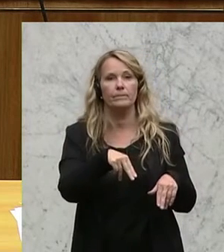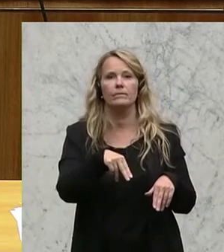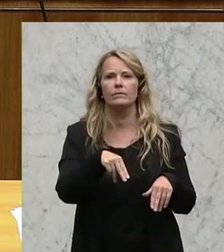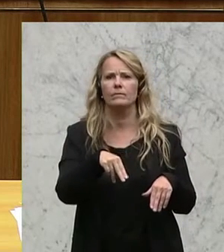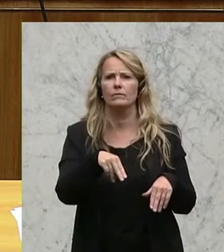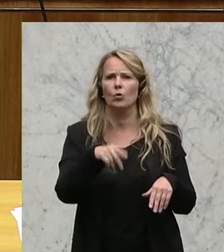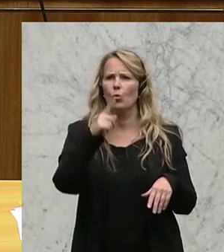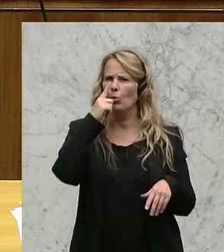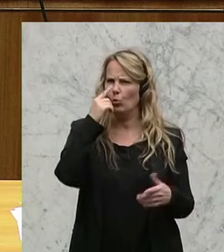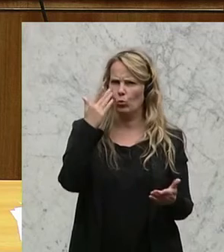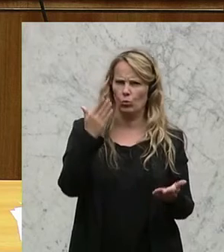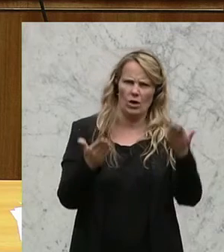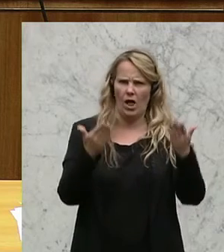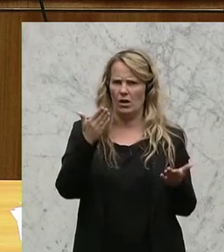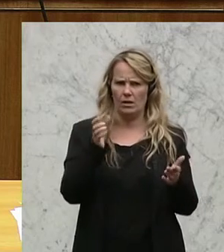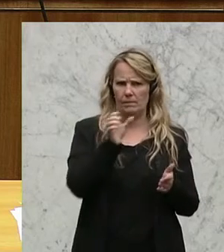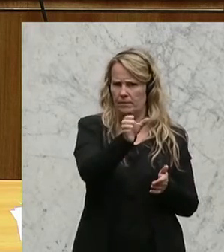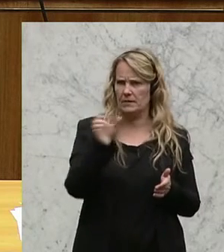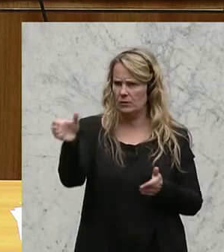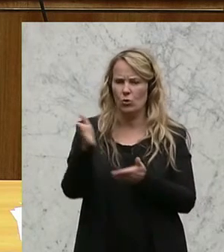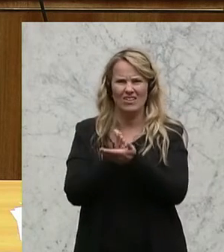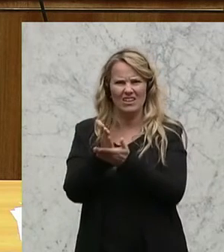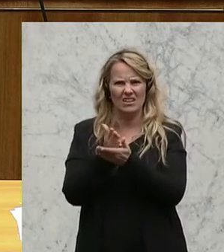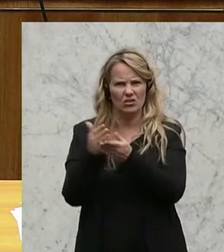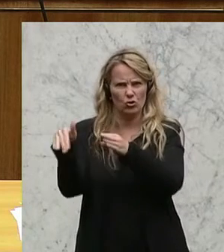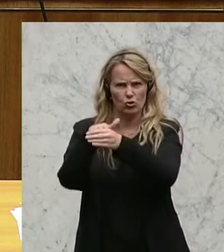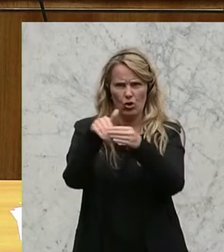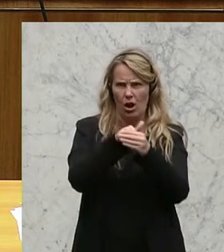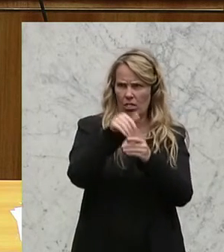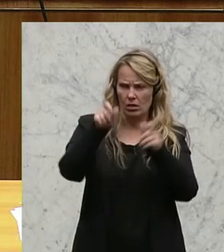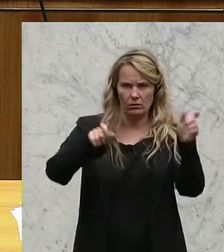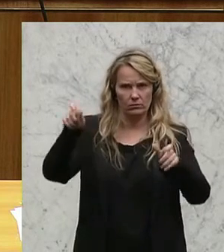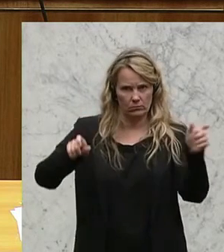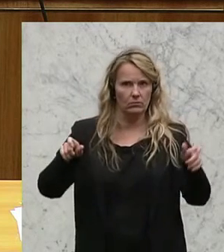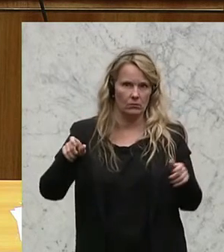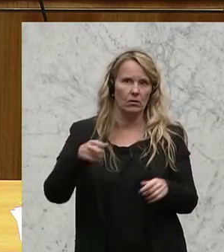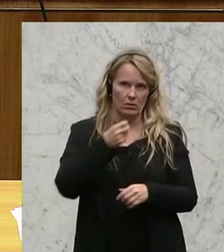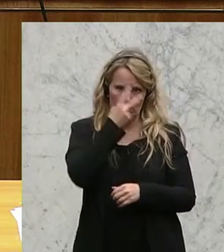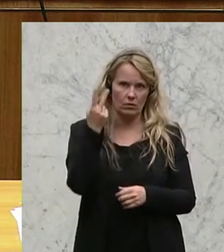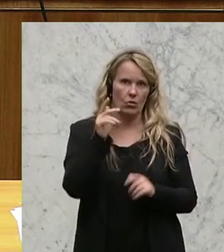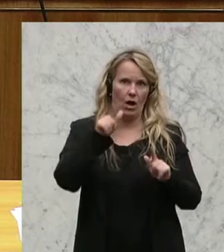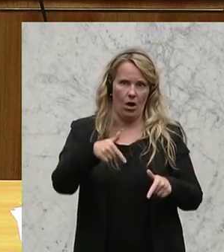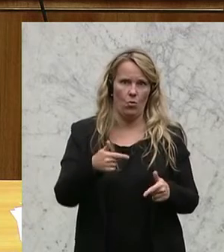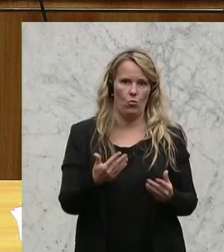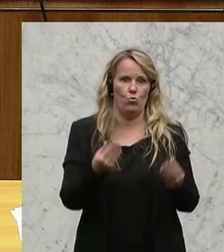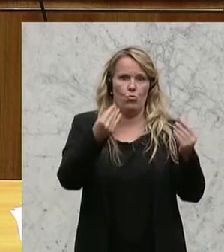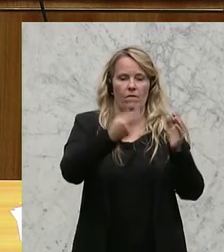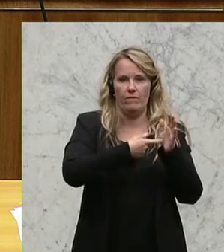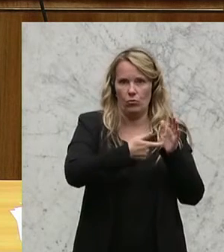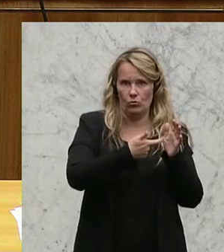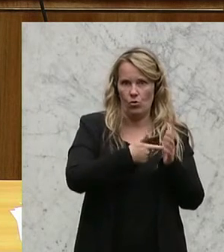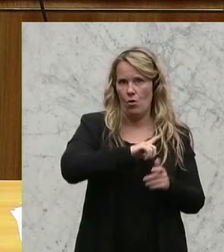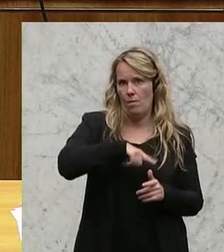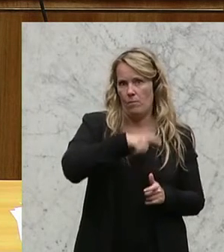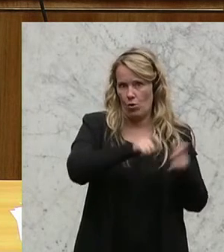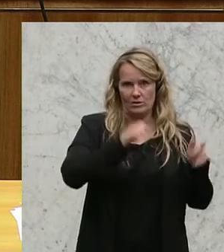Ungleichbesetzungen der Dienststellen natürlich auch eine enorme Überforderung der